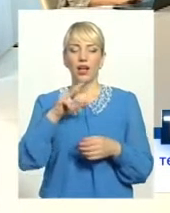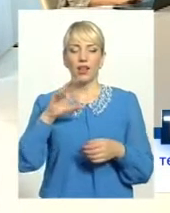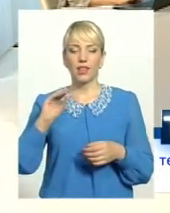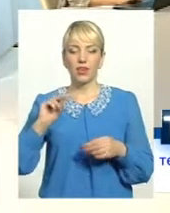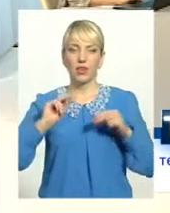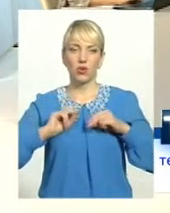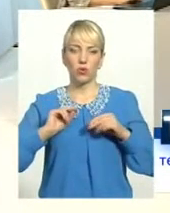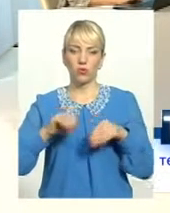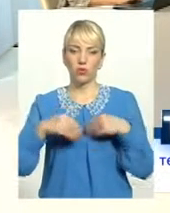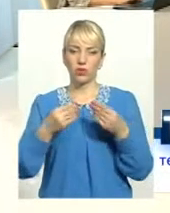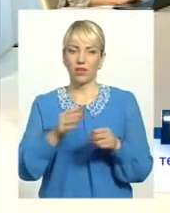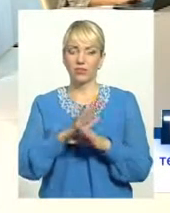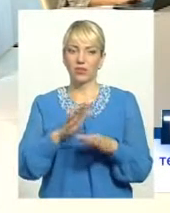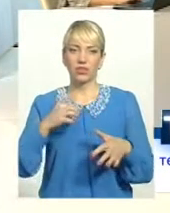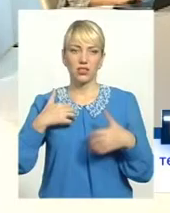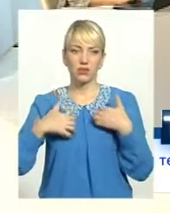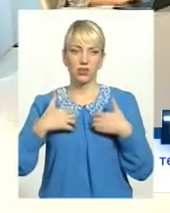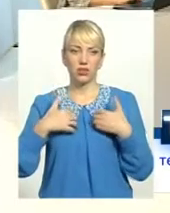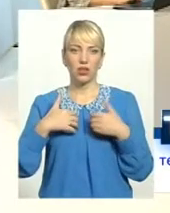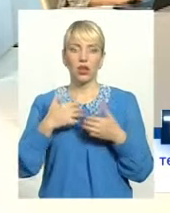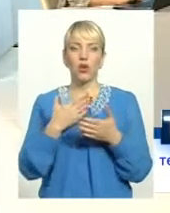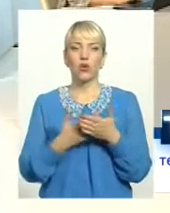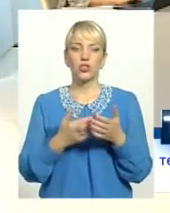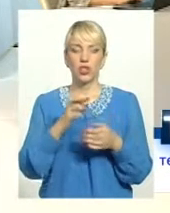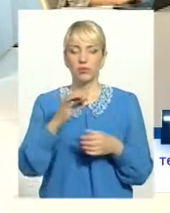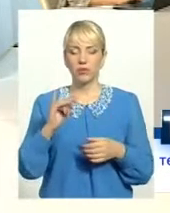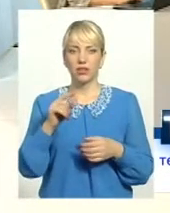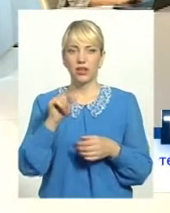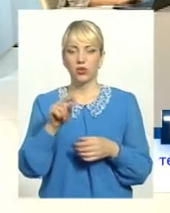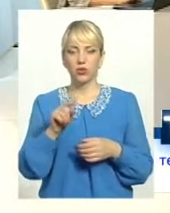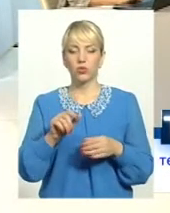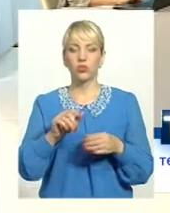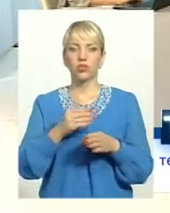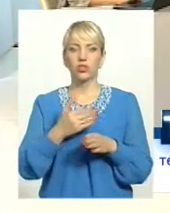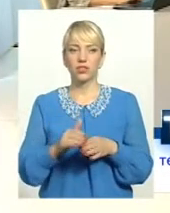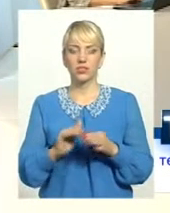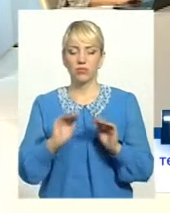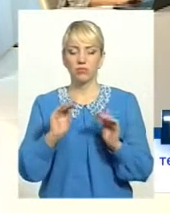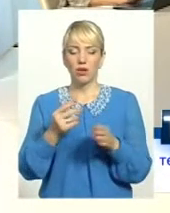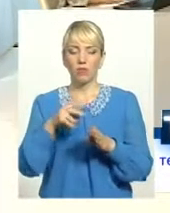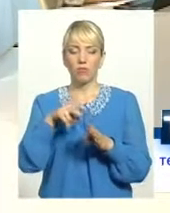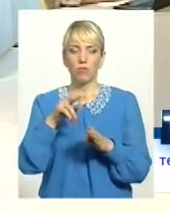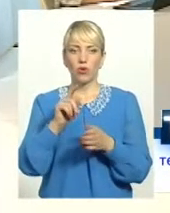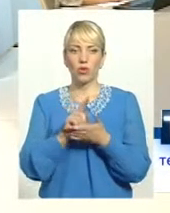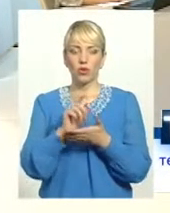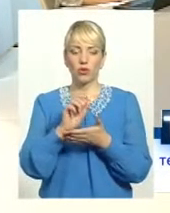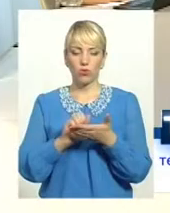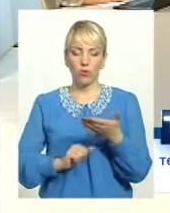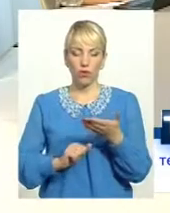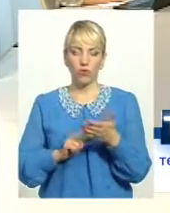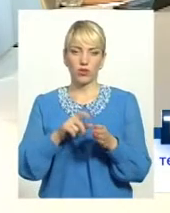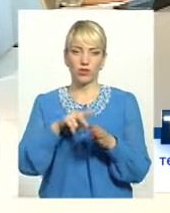м'яко кажучи. Хоча би, хоча би на цю частину зменшення податкового навантаження підняти заробітну плату людям.